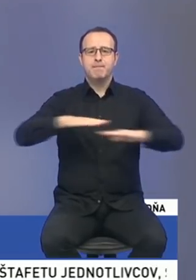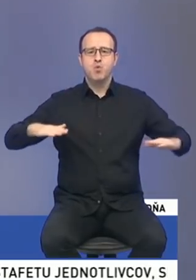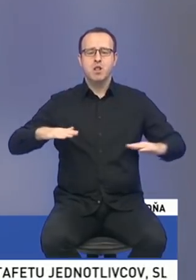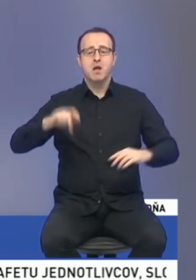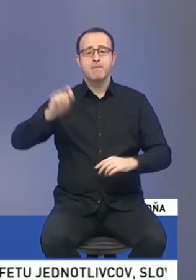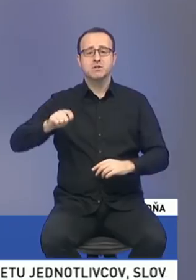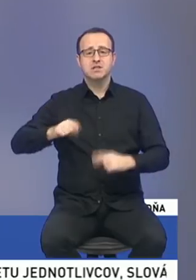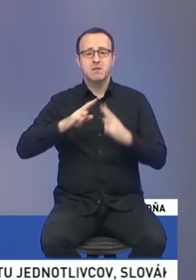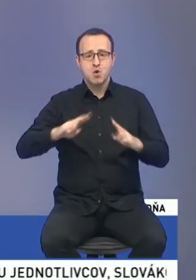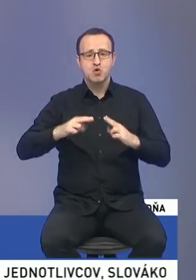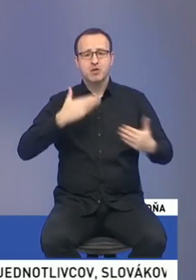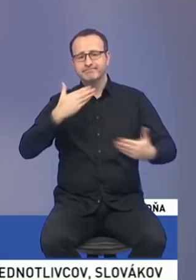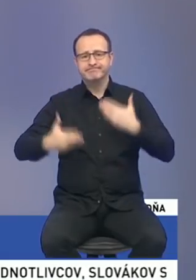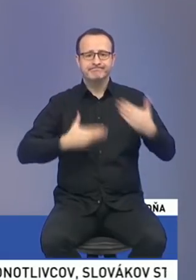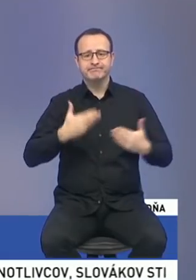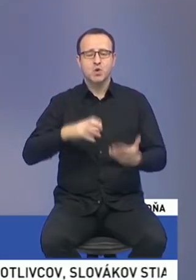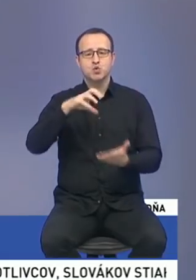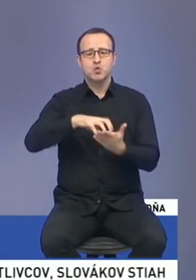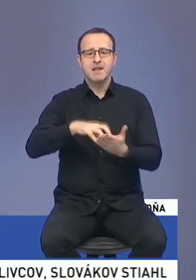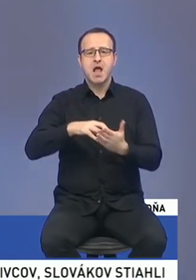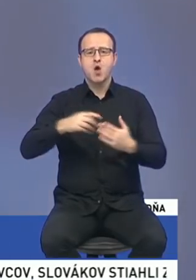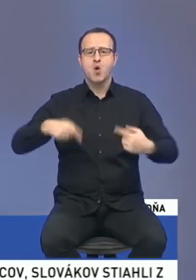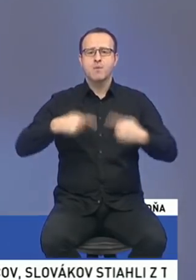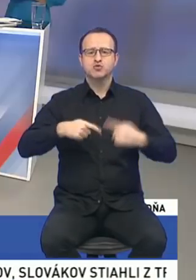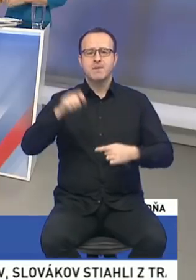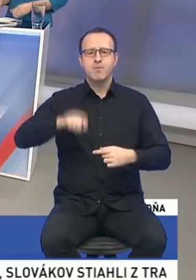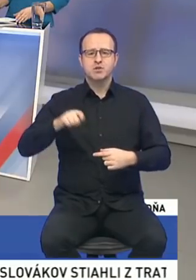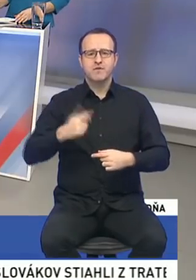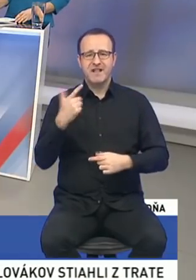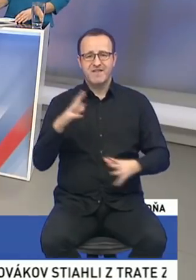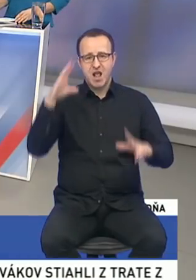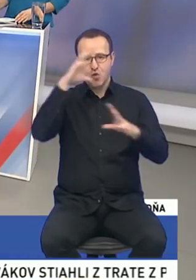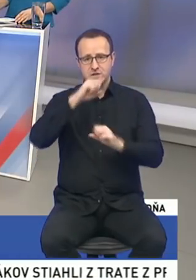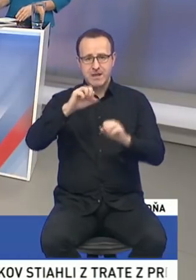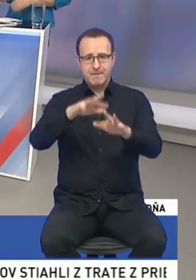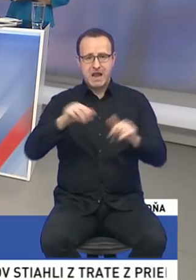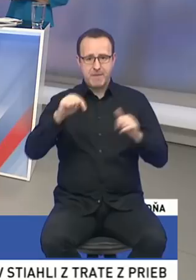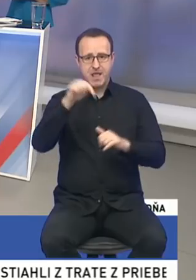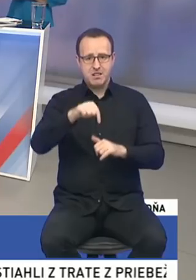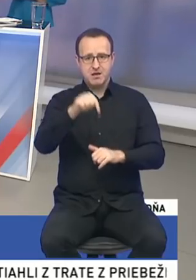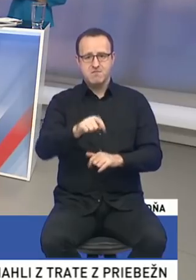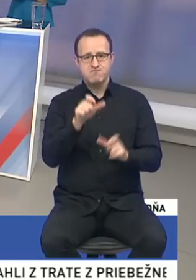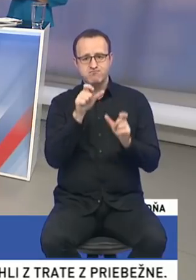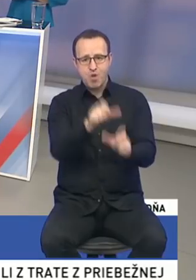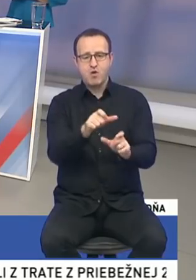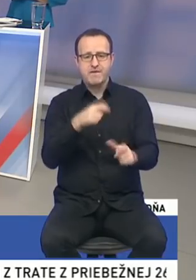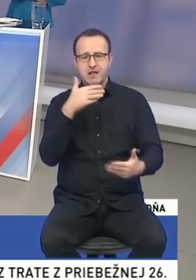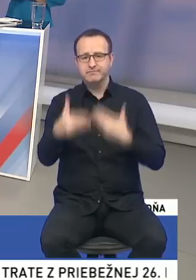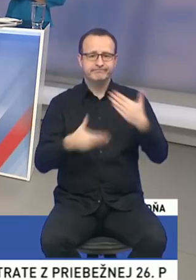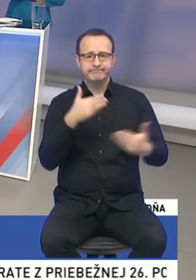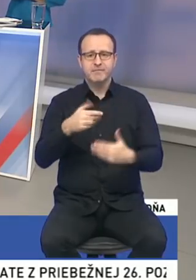rokovať, pretože skupina opozičných poslancov dve noci strávila v pléne, aby teda blokovala túto schôdzu, pretože podľa nej je zvolaná